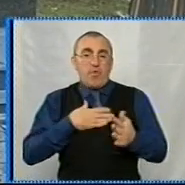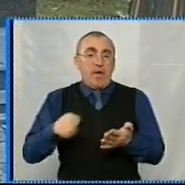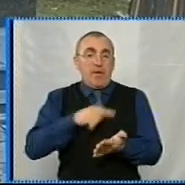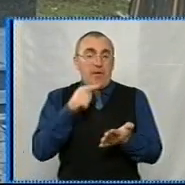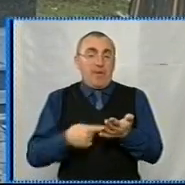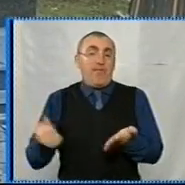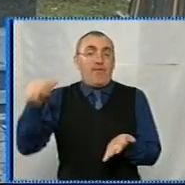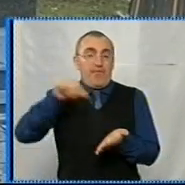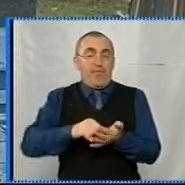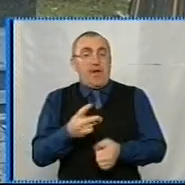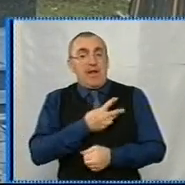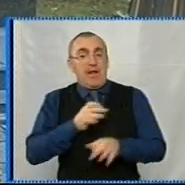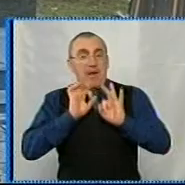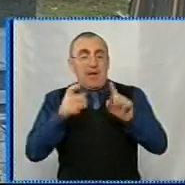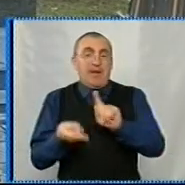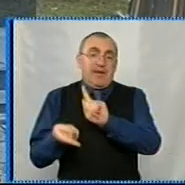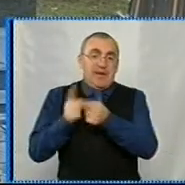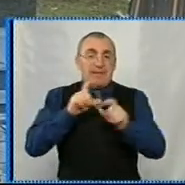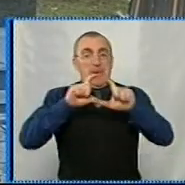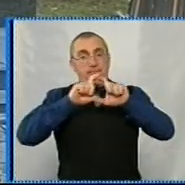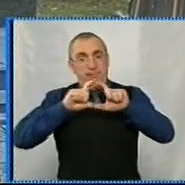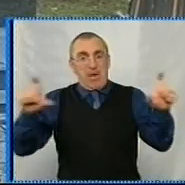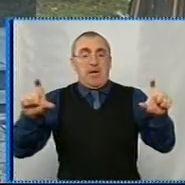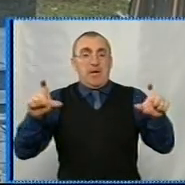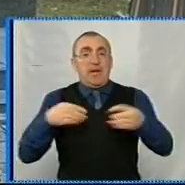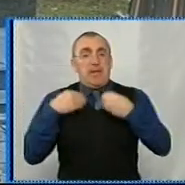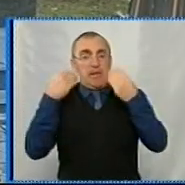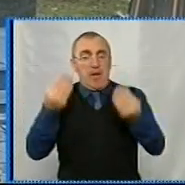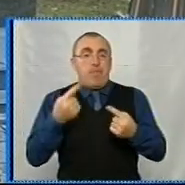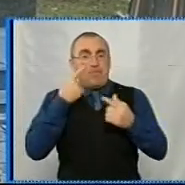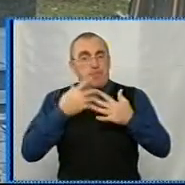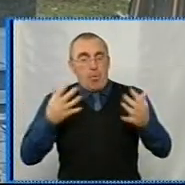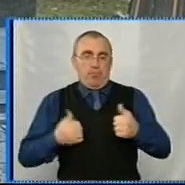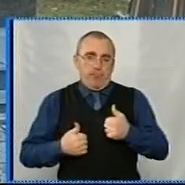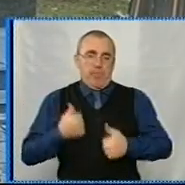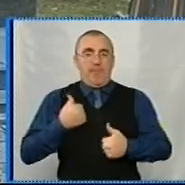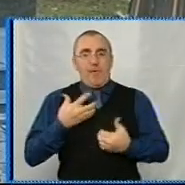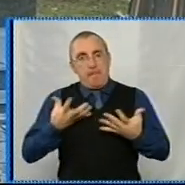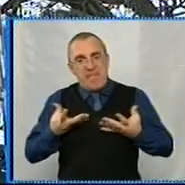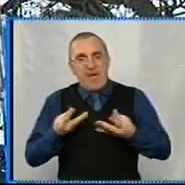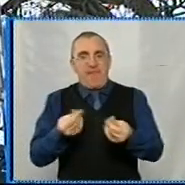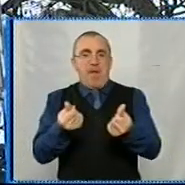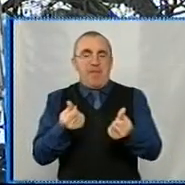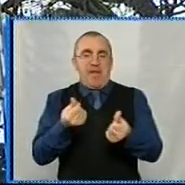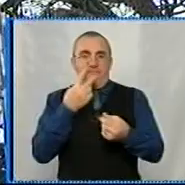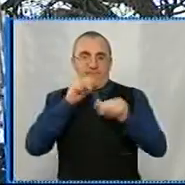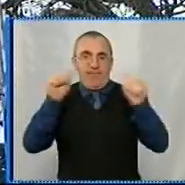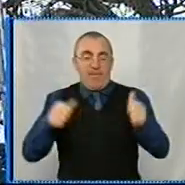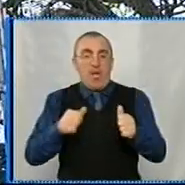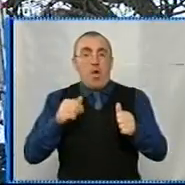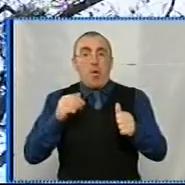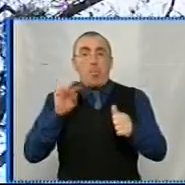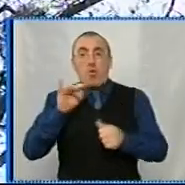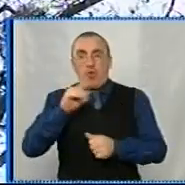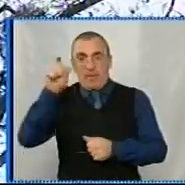Виступили з такою ініціативою змінити ось цю вивізку і надати їй більш пристойний, привабливий вигляд. Монтажники знімають